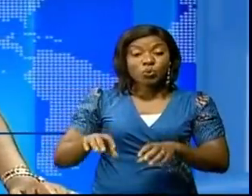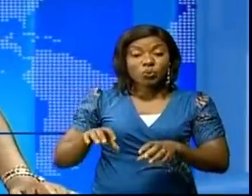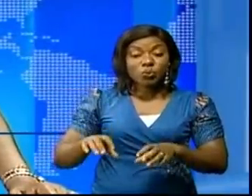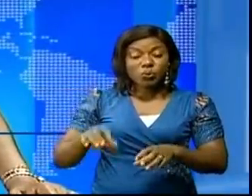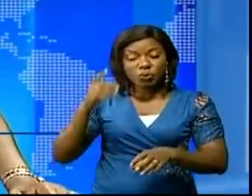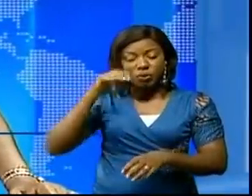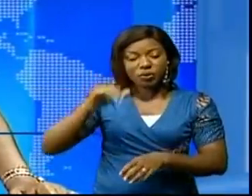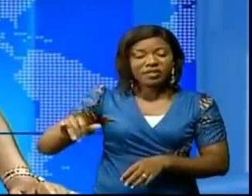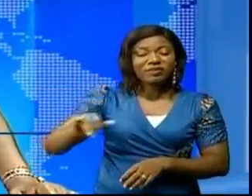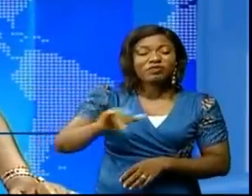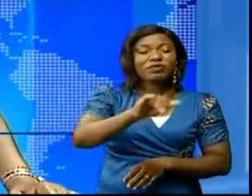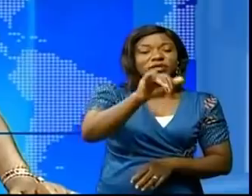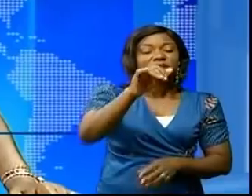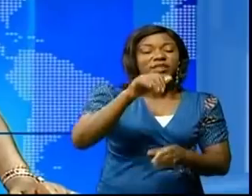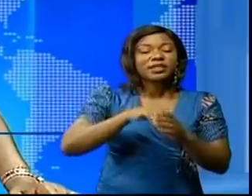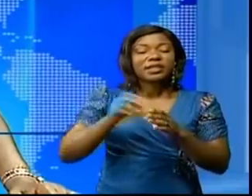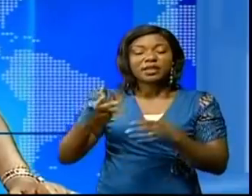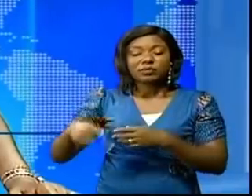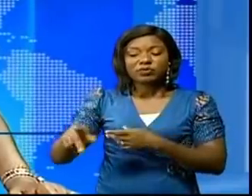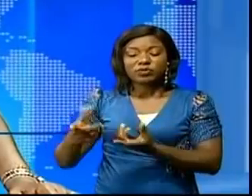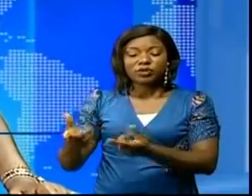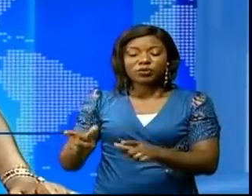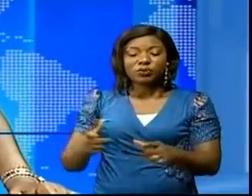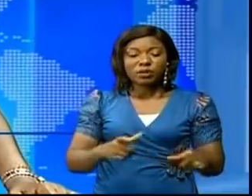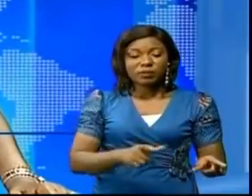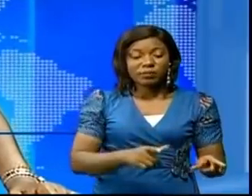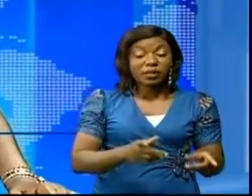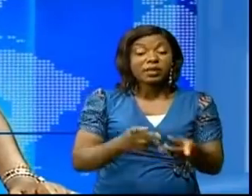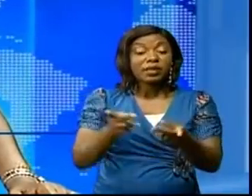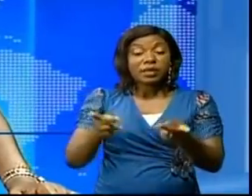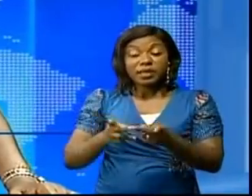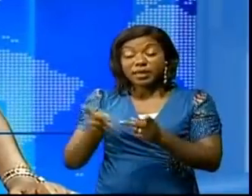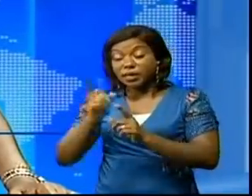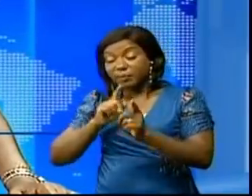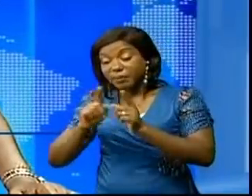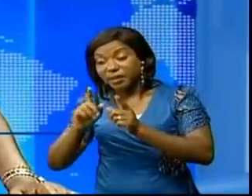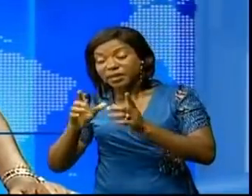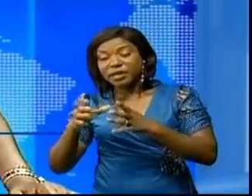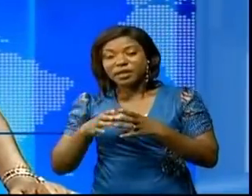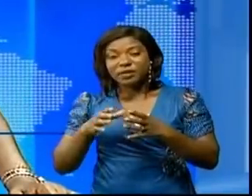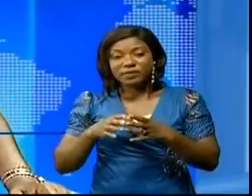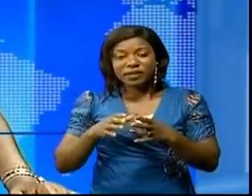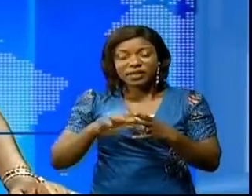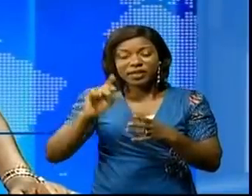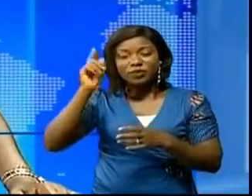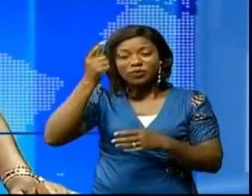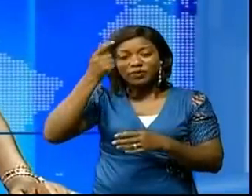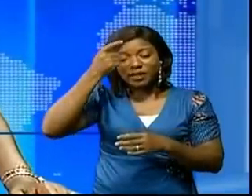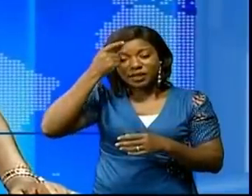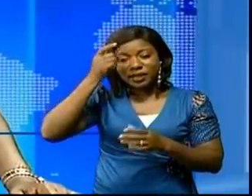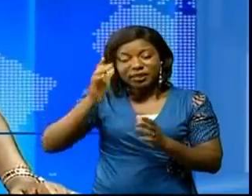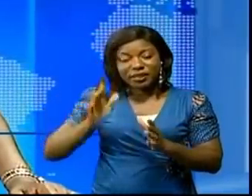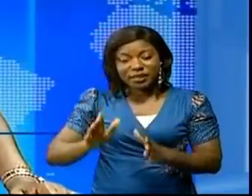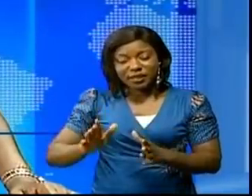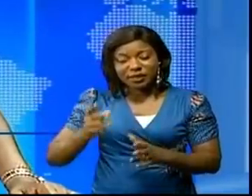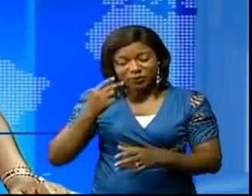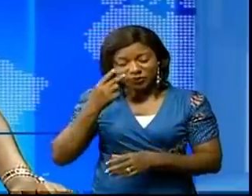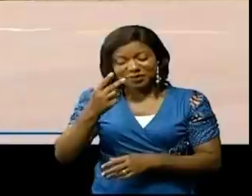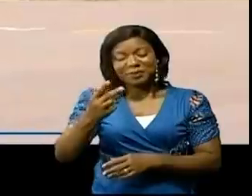du Lualaba, sur place à Coloésie, il s'est entretenu avec le gouverneur Fifi Masuka.